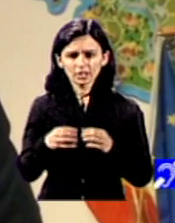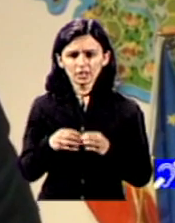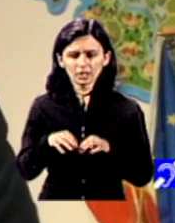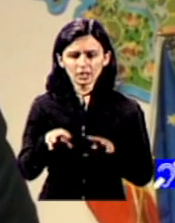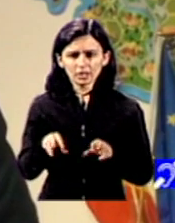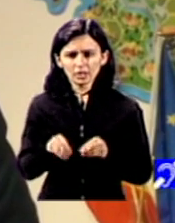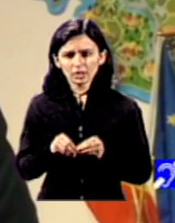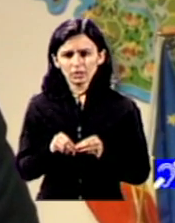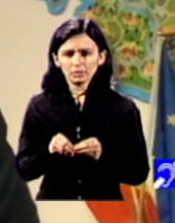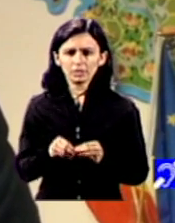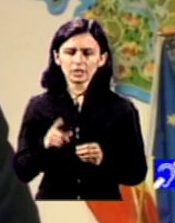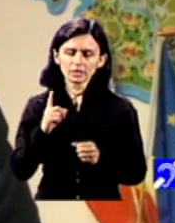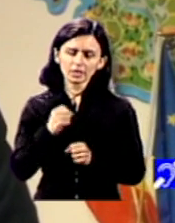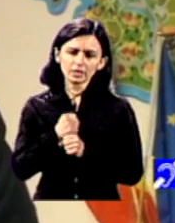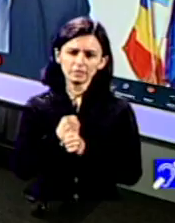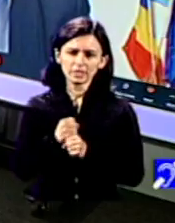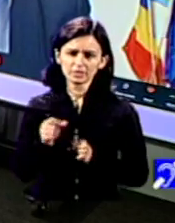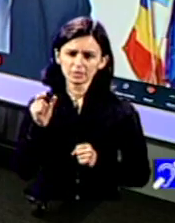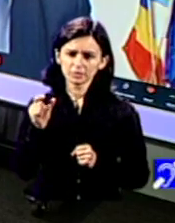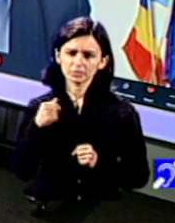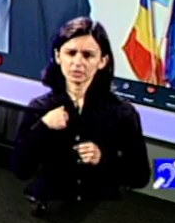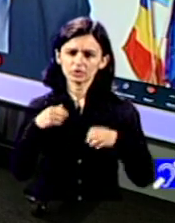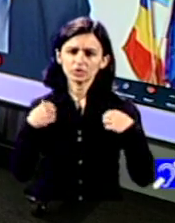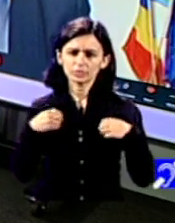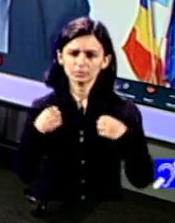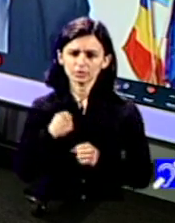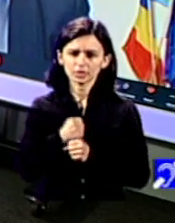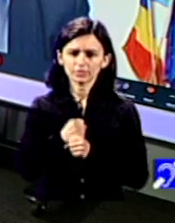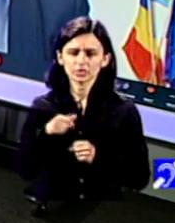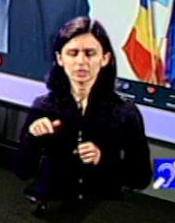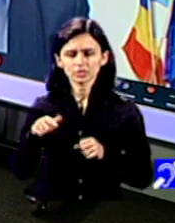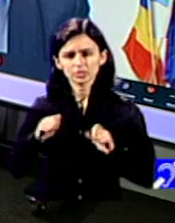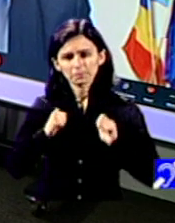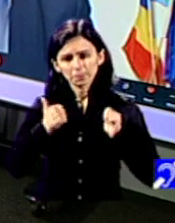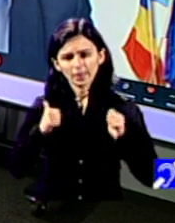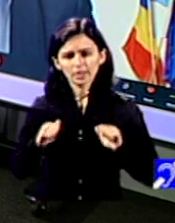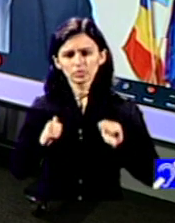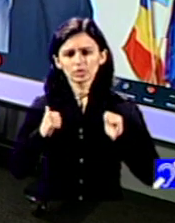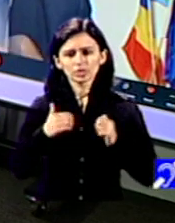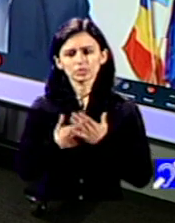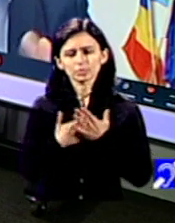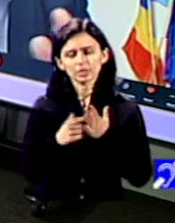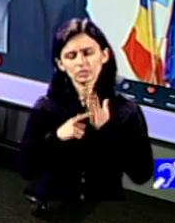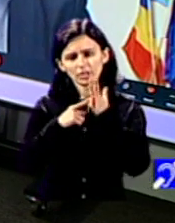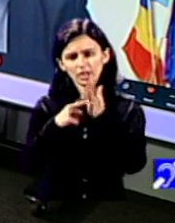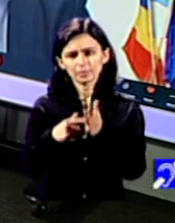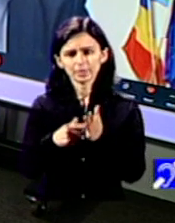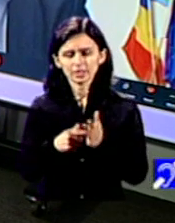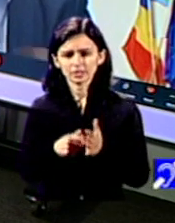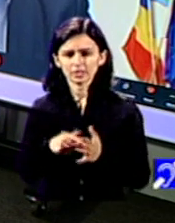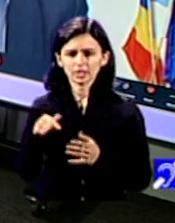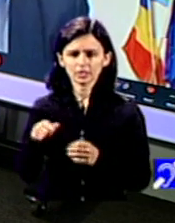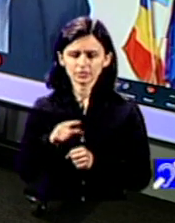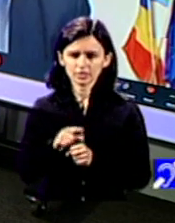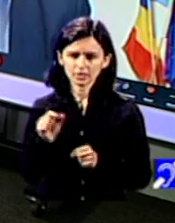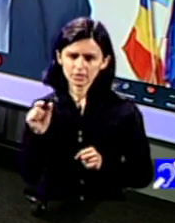puține deci de asta mă bucur tare mult că faceți astfel de eforturi în mass media pentru a scoate în evidență și a pune pe masa societății astfel de